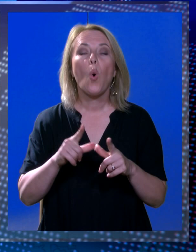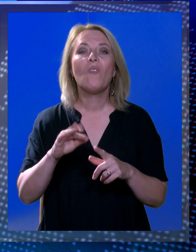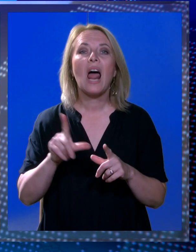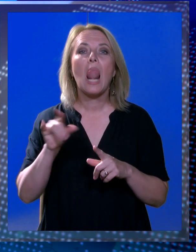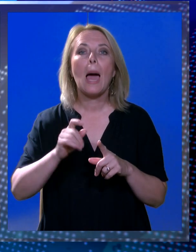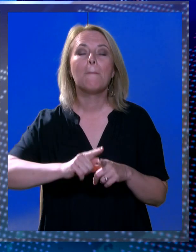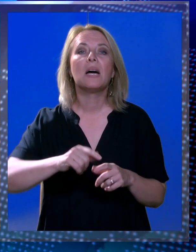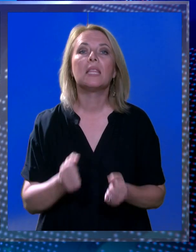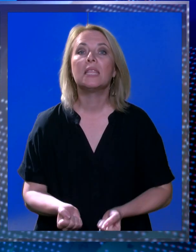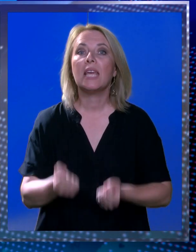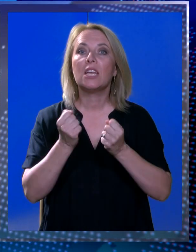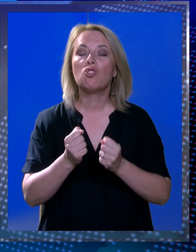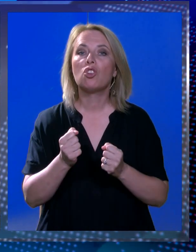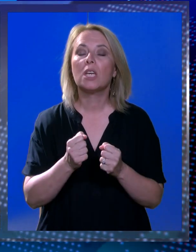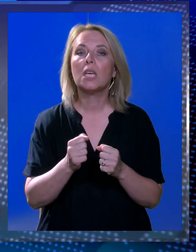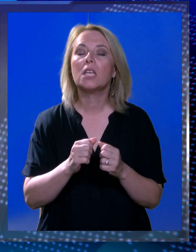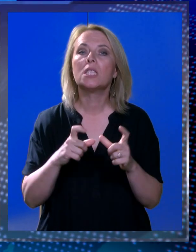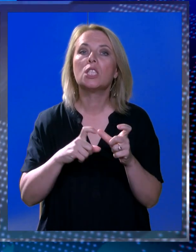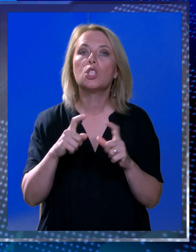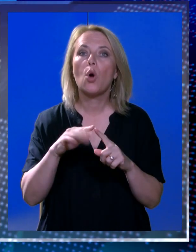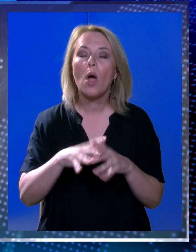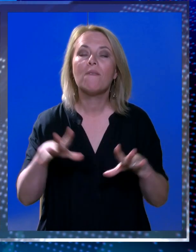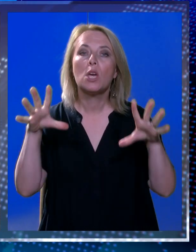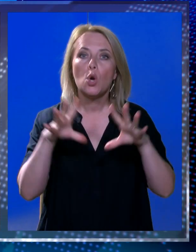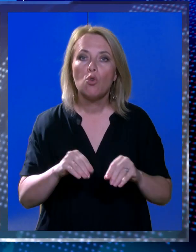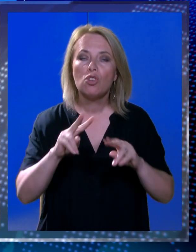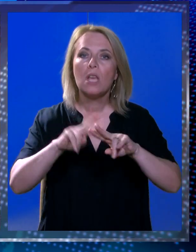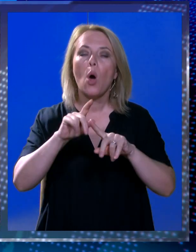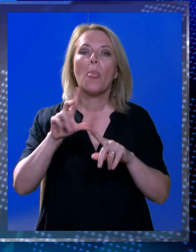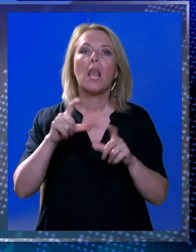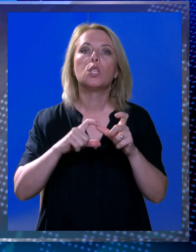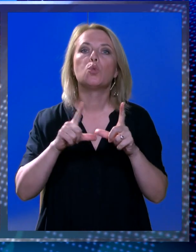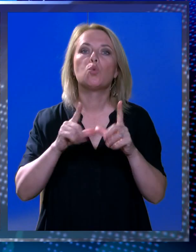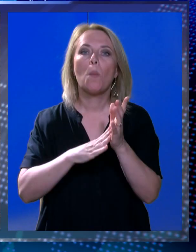Uvali lapad na terenu teška mehanizacija, ruši se Hotel Sumratin.